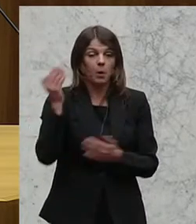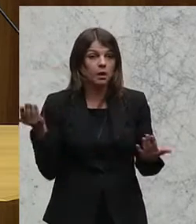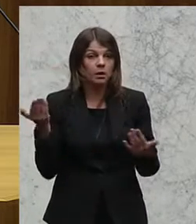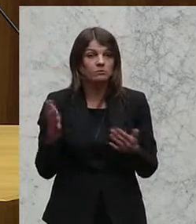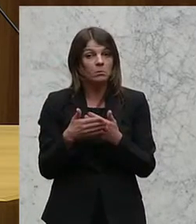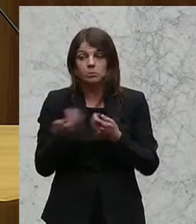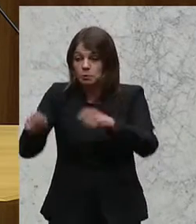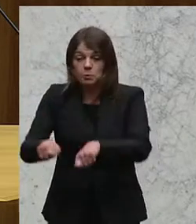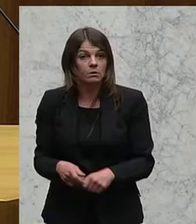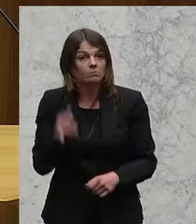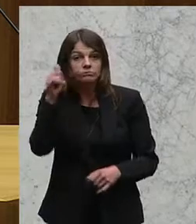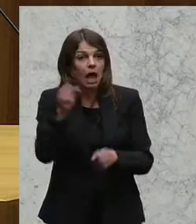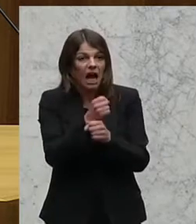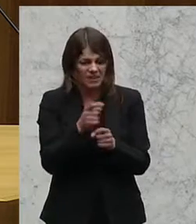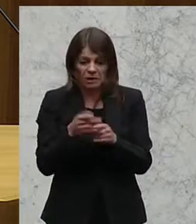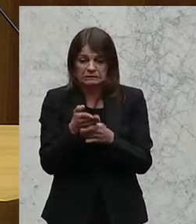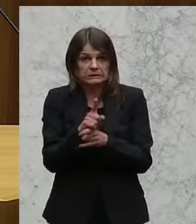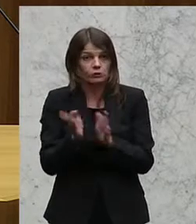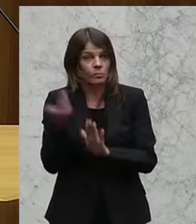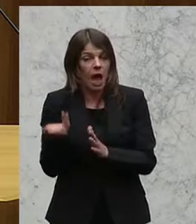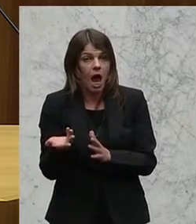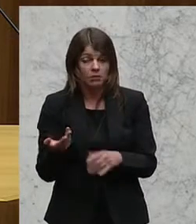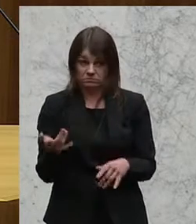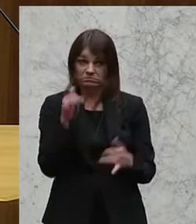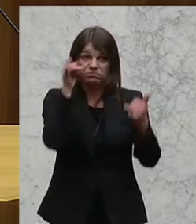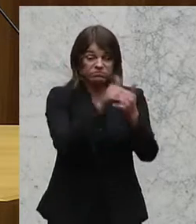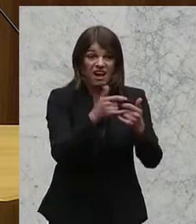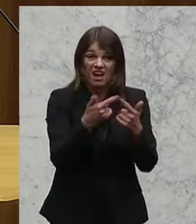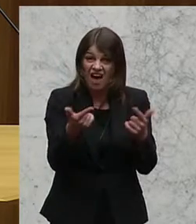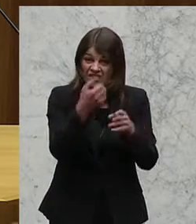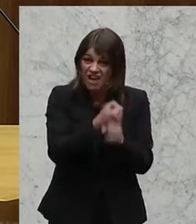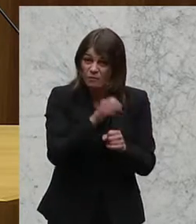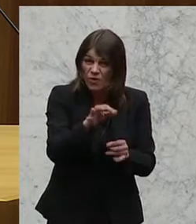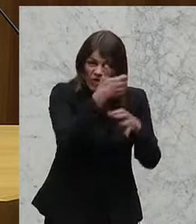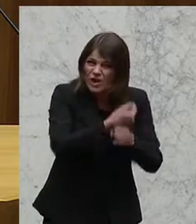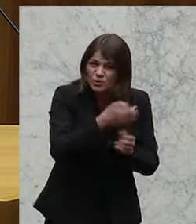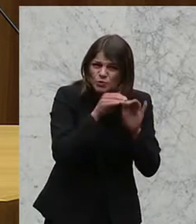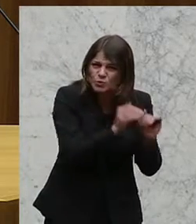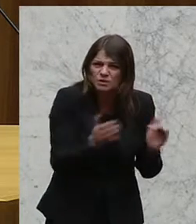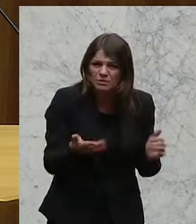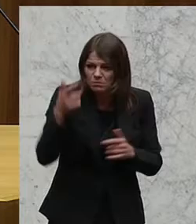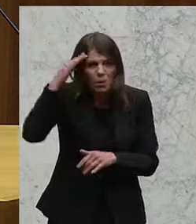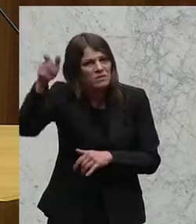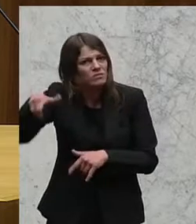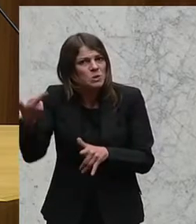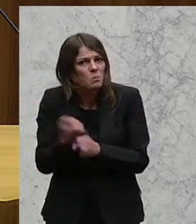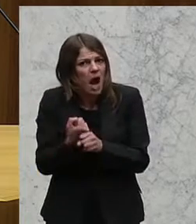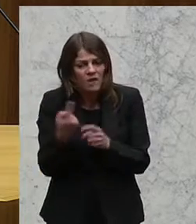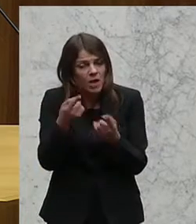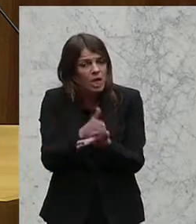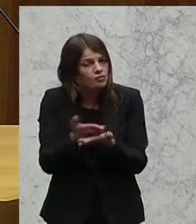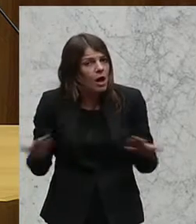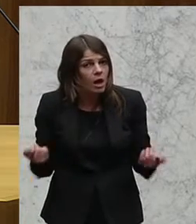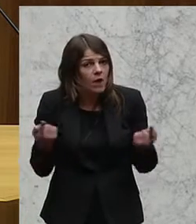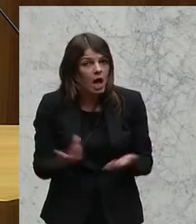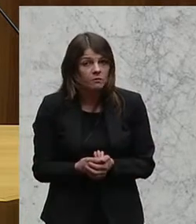nicht mehr erreichbar ist nach der Dienstzeit, wendet sich an das Landesamt für Verfassungsschutz oder was soll er machen und wer wird entscheiden?